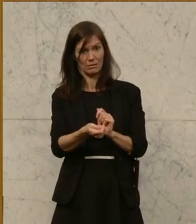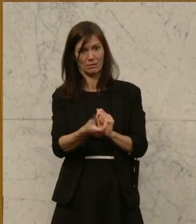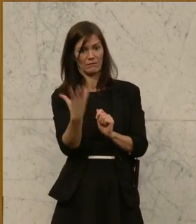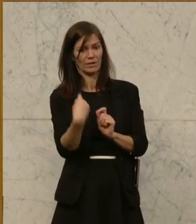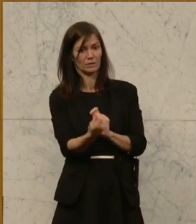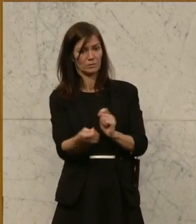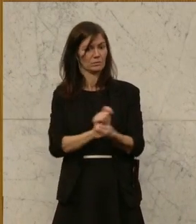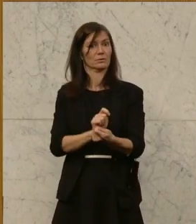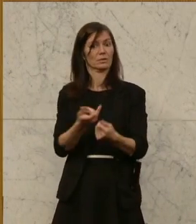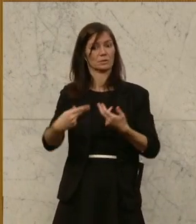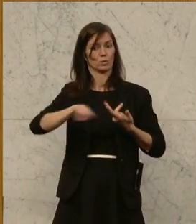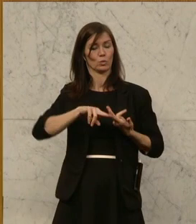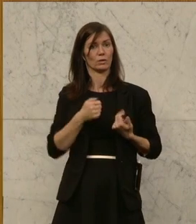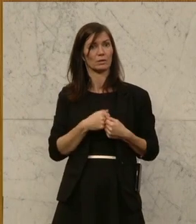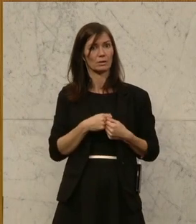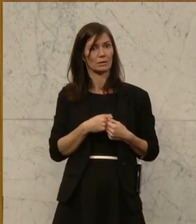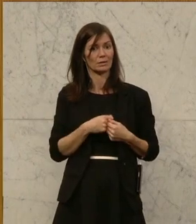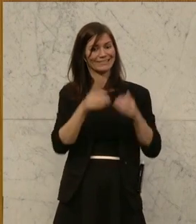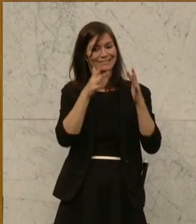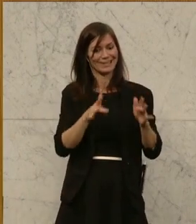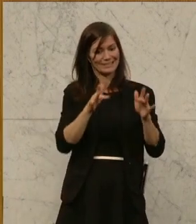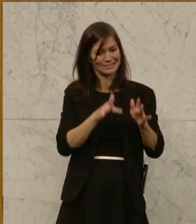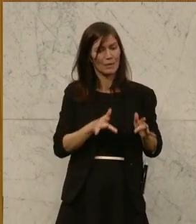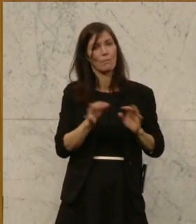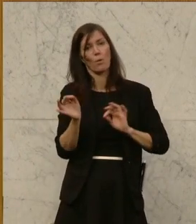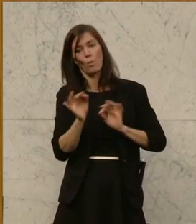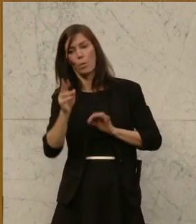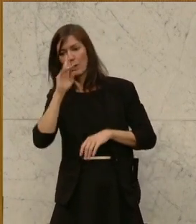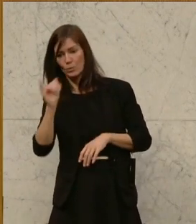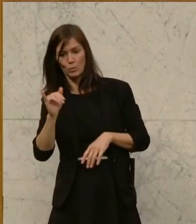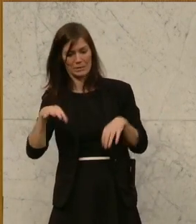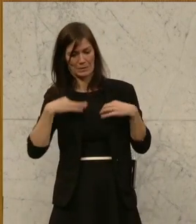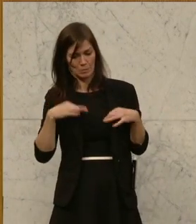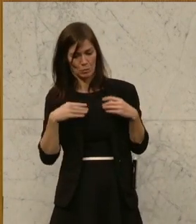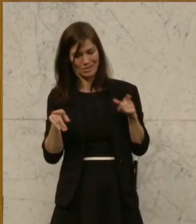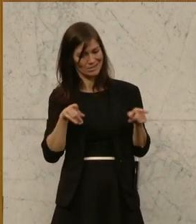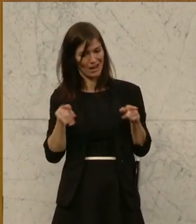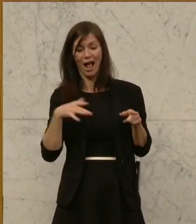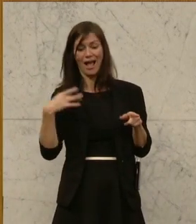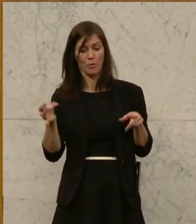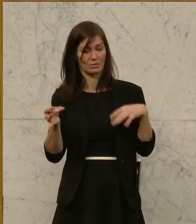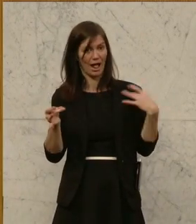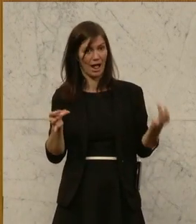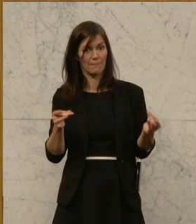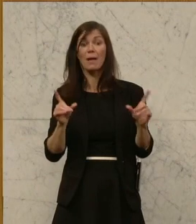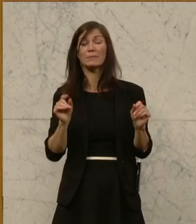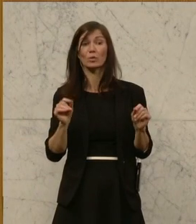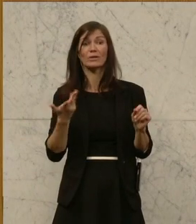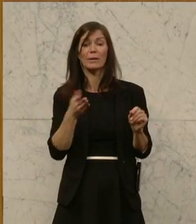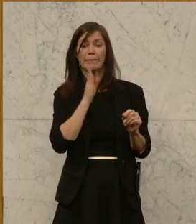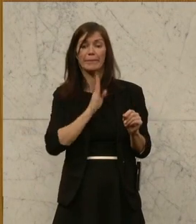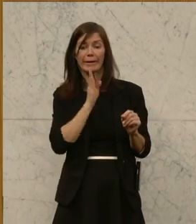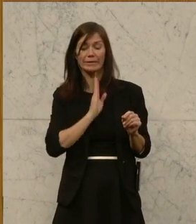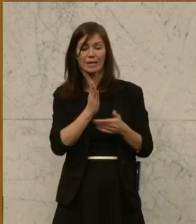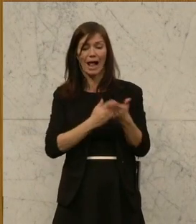nimmt diese Dezember-Geburtstage und die Juni-Geburtstage aus und zieht diesen Pensionsantritt für die Leute um ein